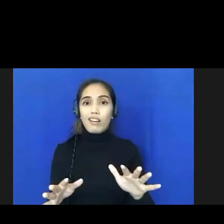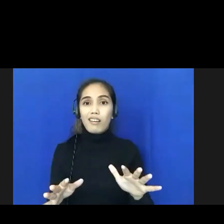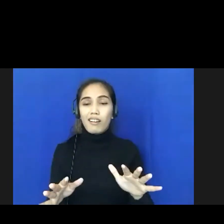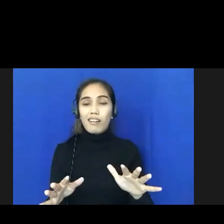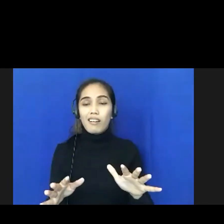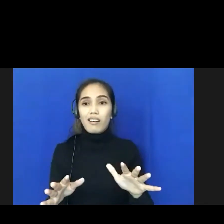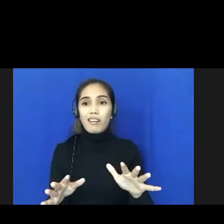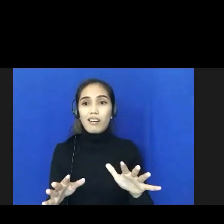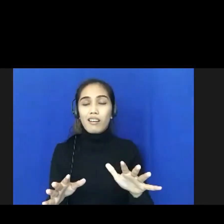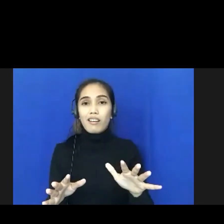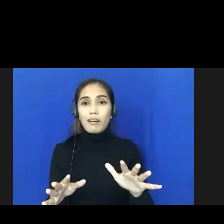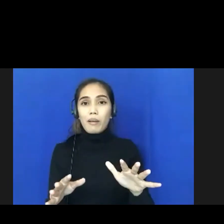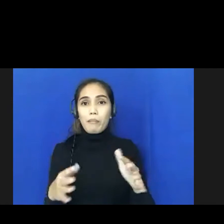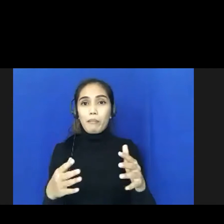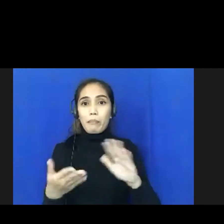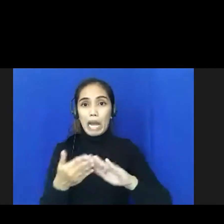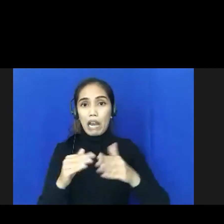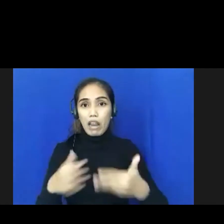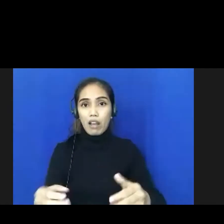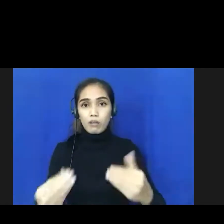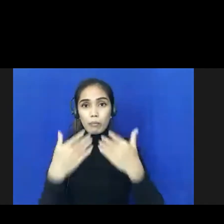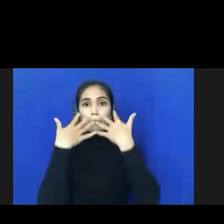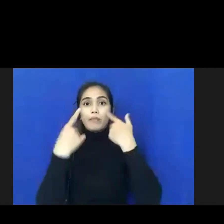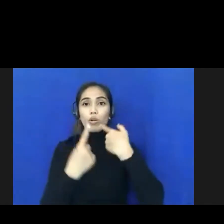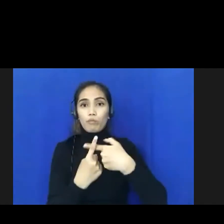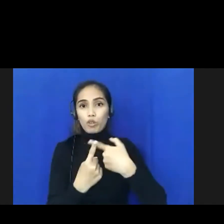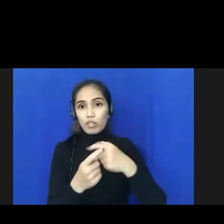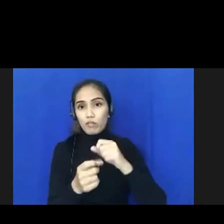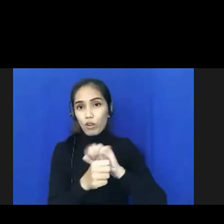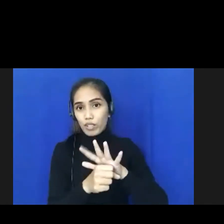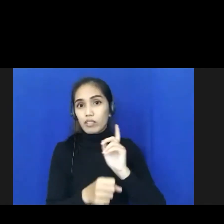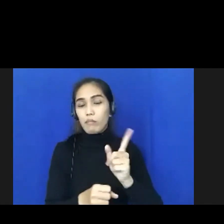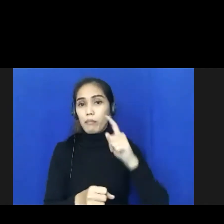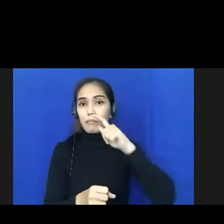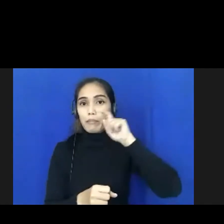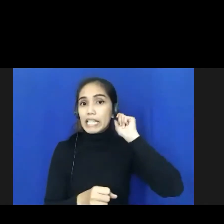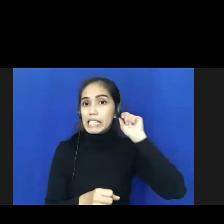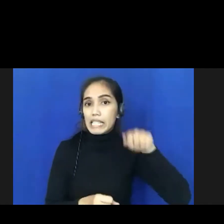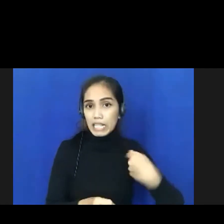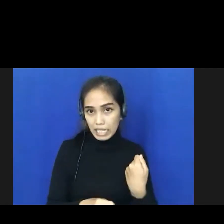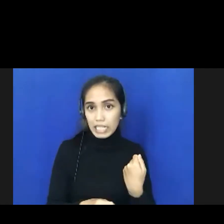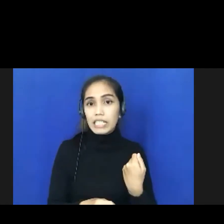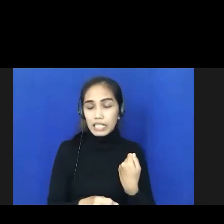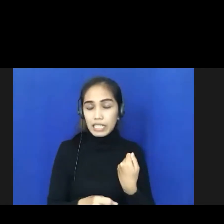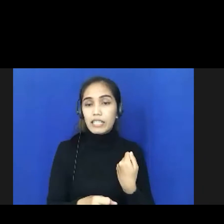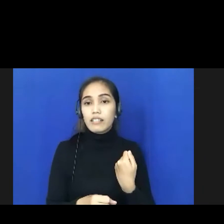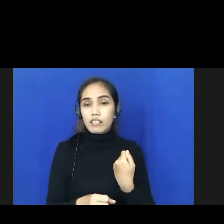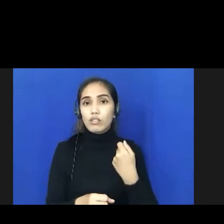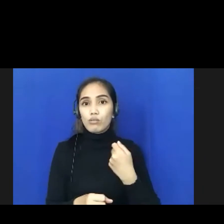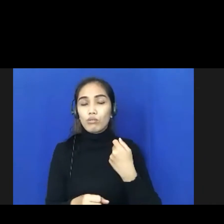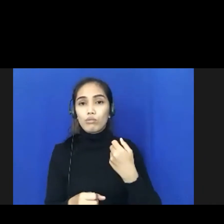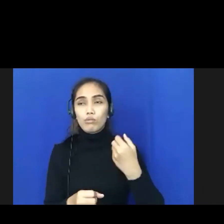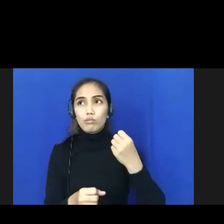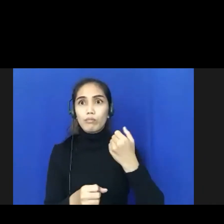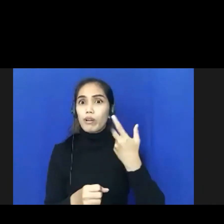orang yang terpapar karena istri saya itu ke beberapa hari yang